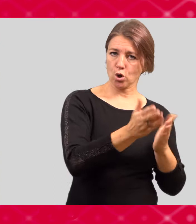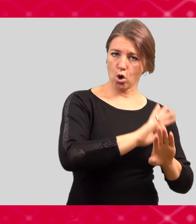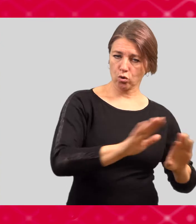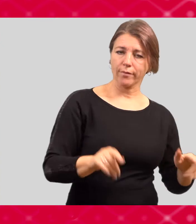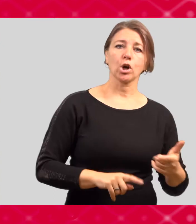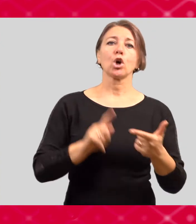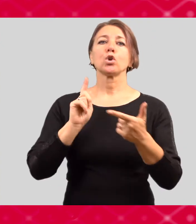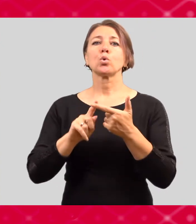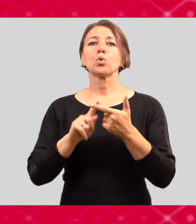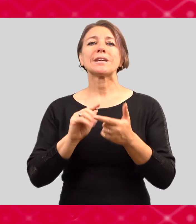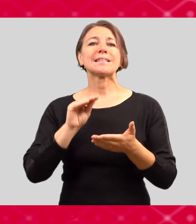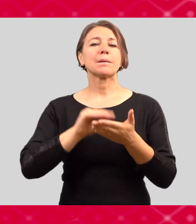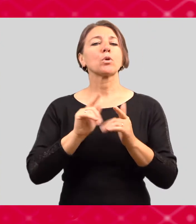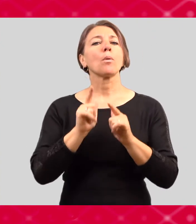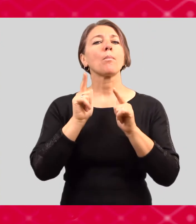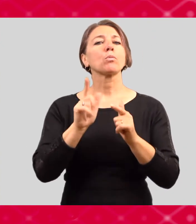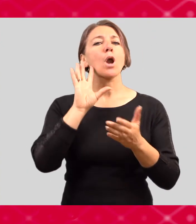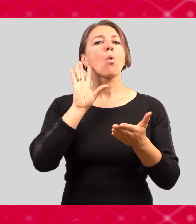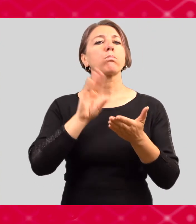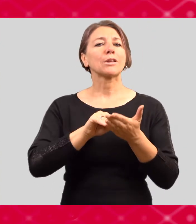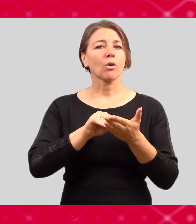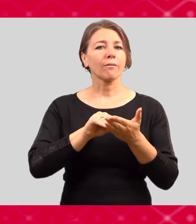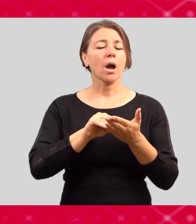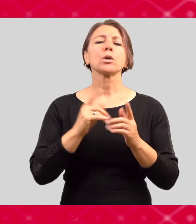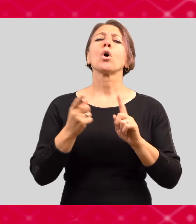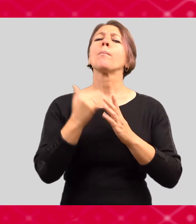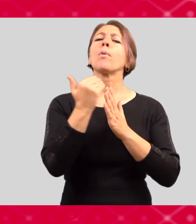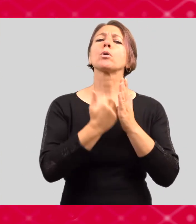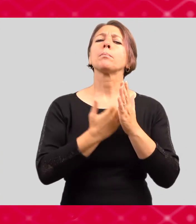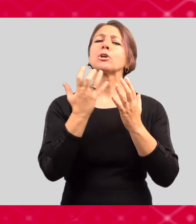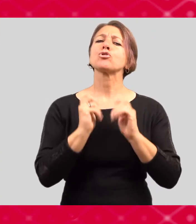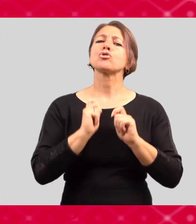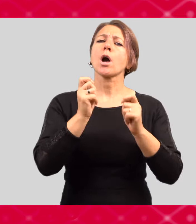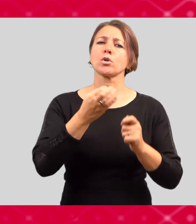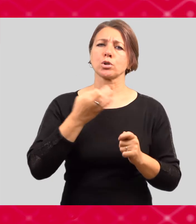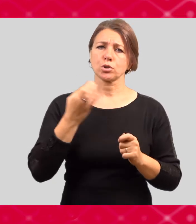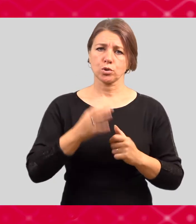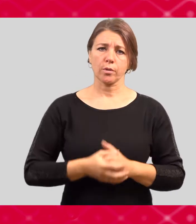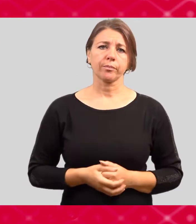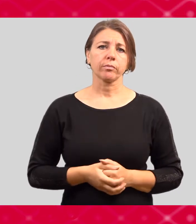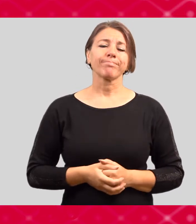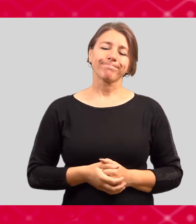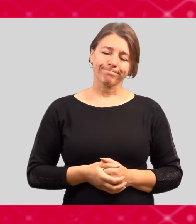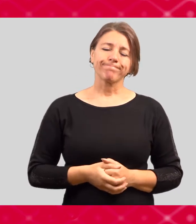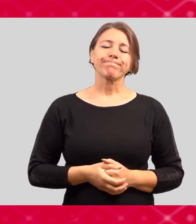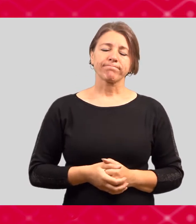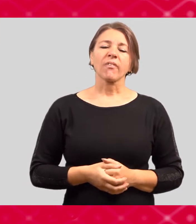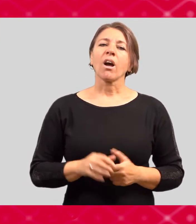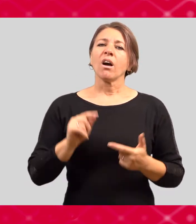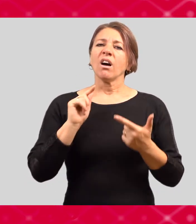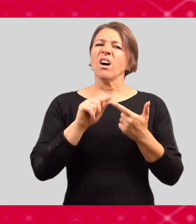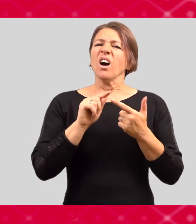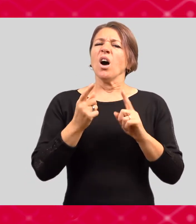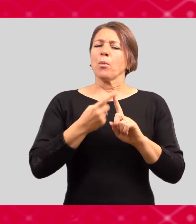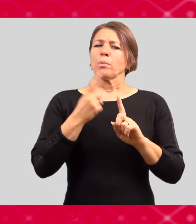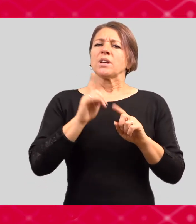stipendium je stipendium na podporu ubytování. Zase, jaké jsou podmínky, abyste si o něj mohli zažádat? Tady